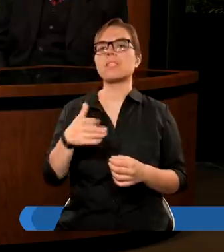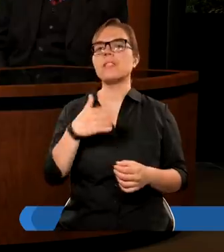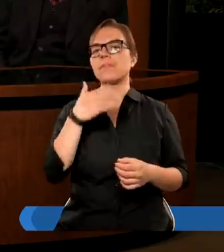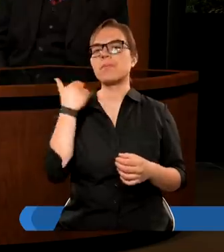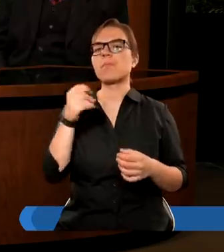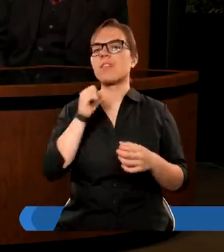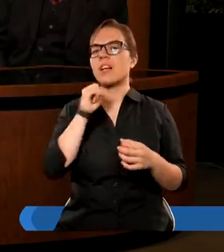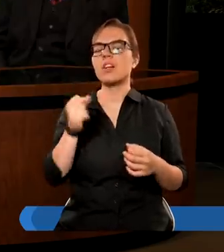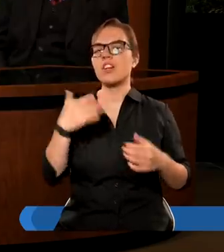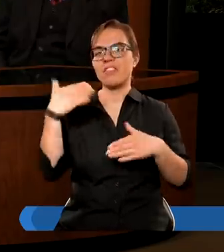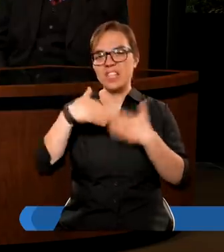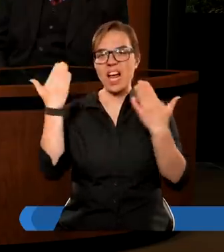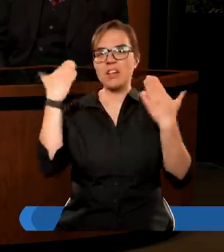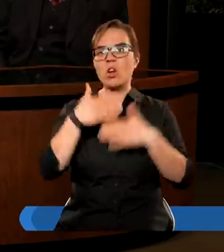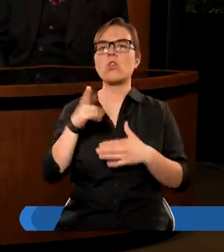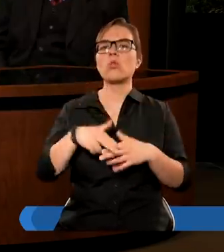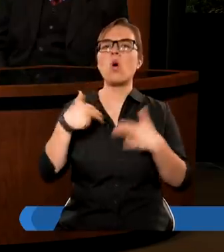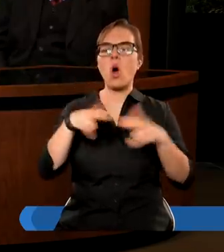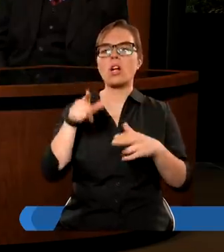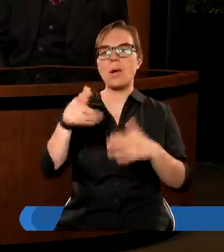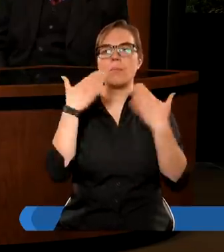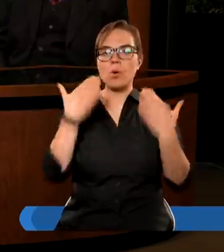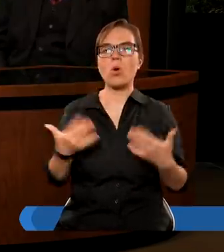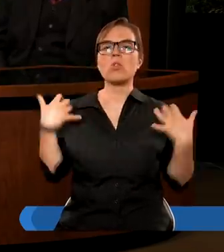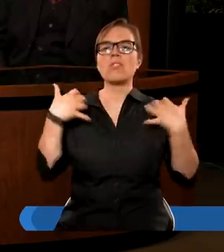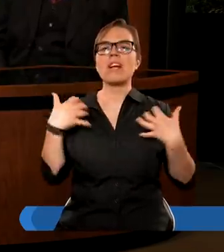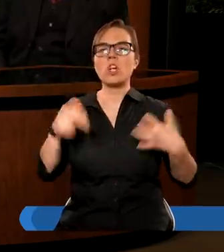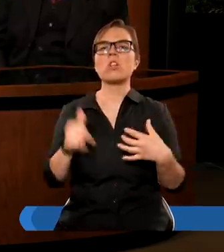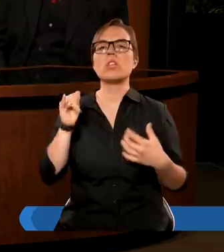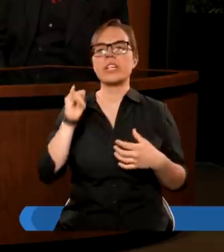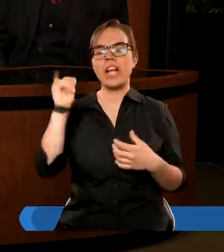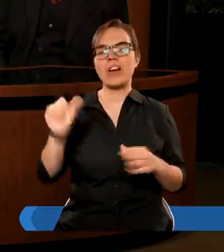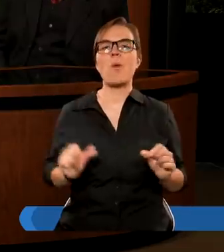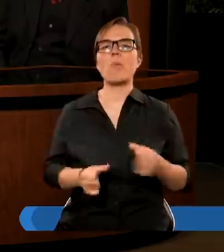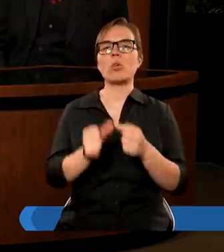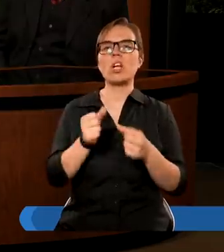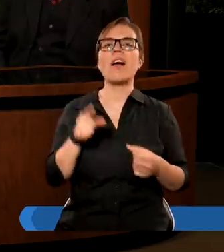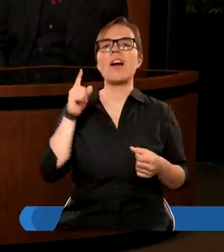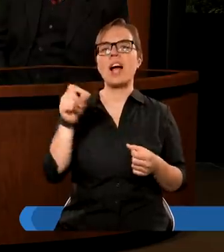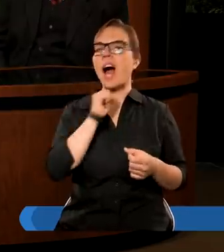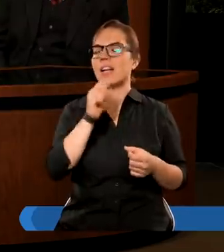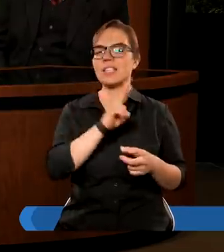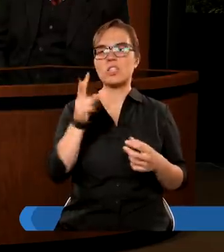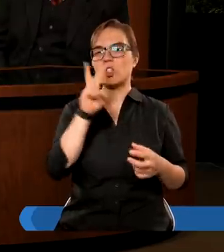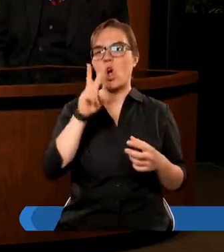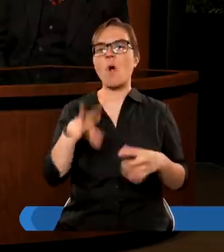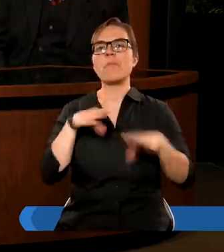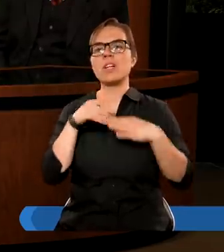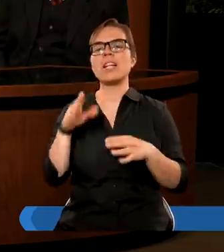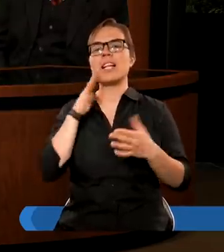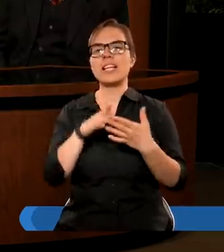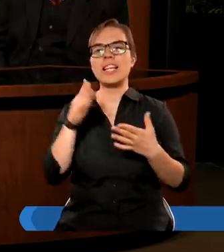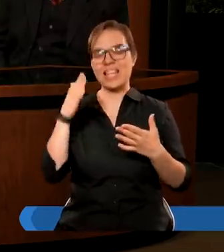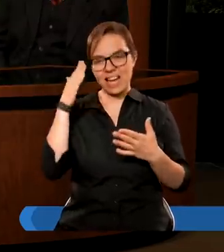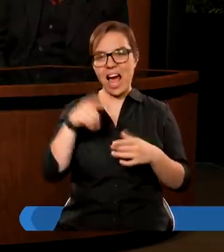mają wytchnienia we dnie i w nocy ci, którzy oddają pokłon zwierzęciu i jego posągowi, a nie nikt, kto przyjmuje z nami